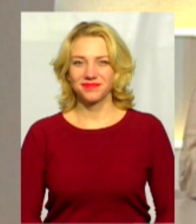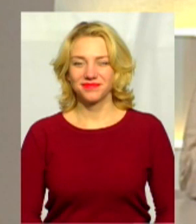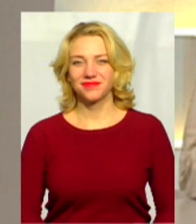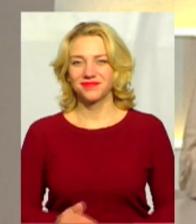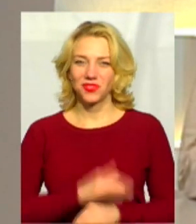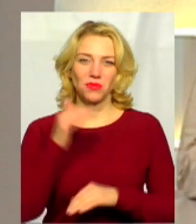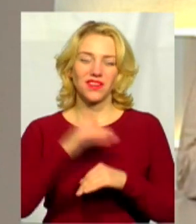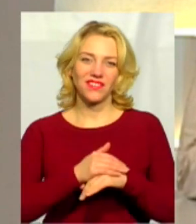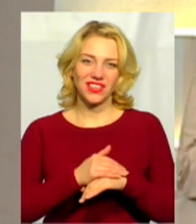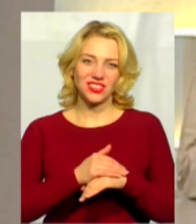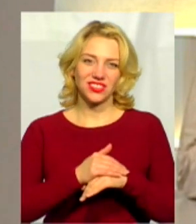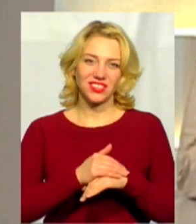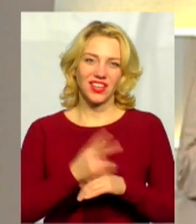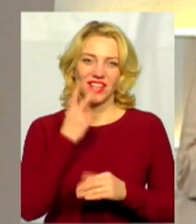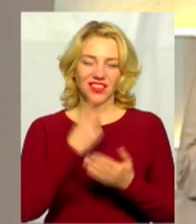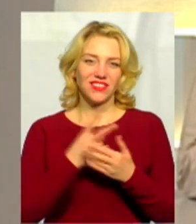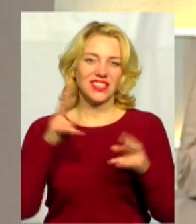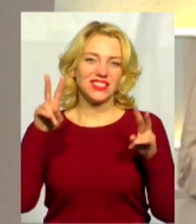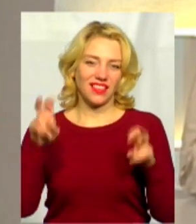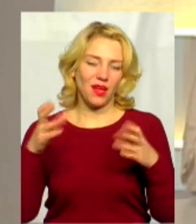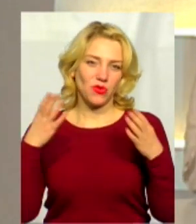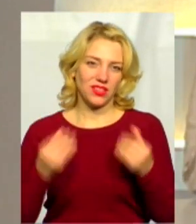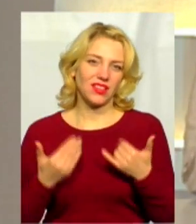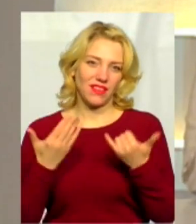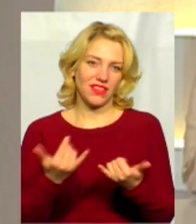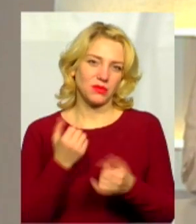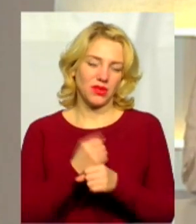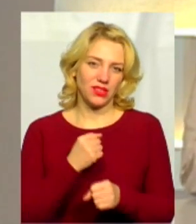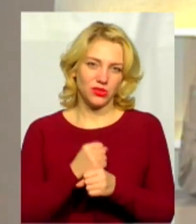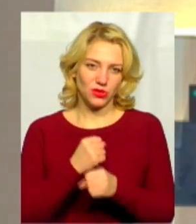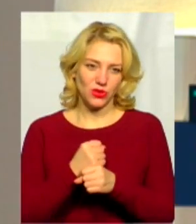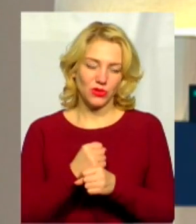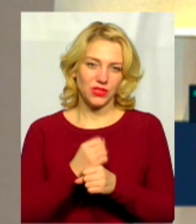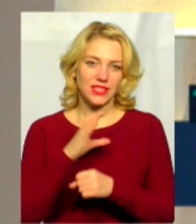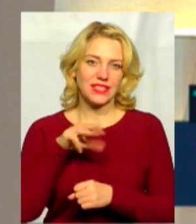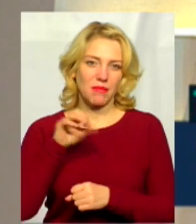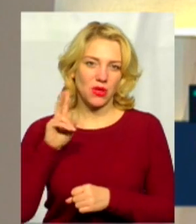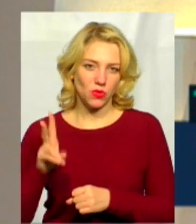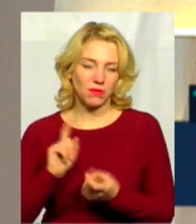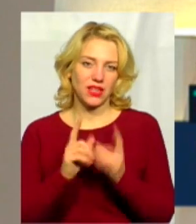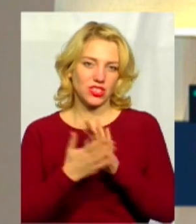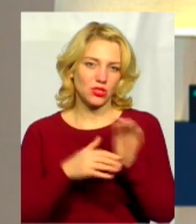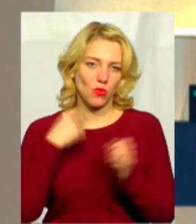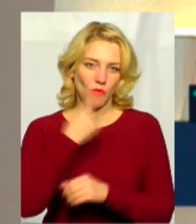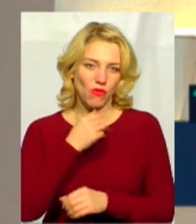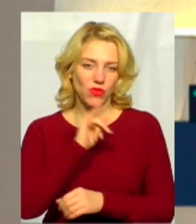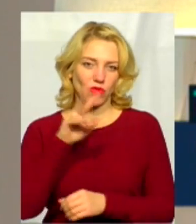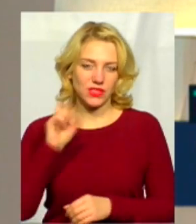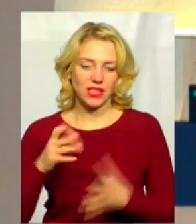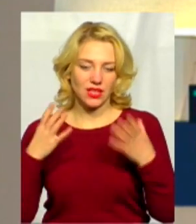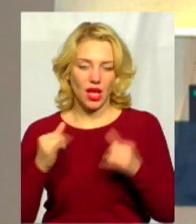Доброго вечора. Це тема дня. З вами Богдан Семенюк. На жесту в мову перекладає Оксана Фіновська. Днями у